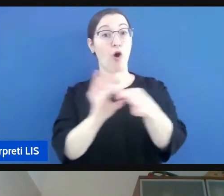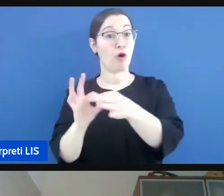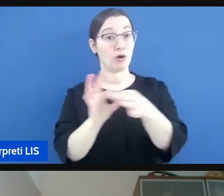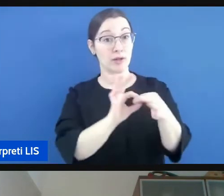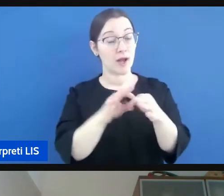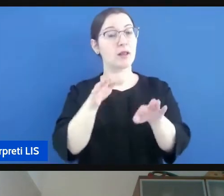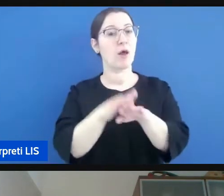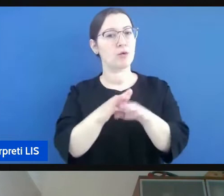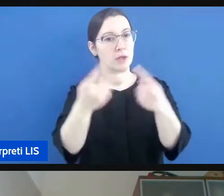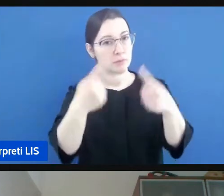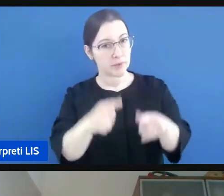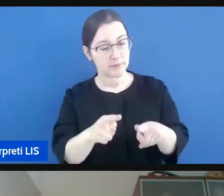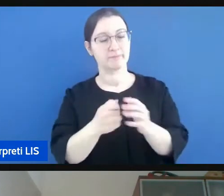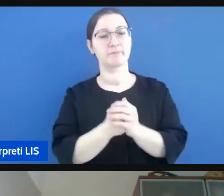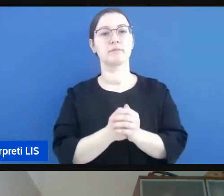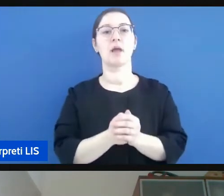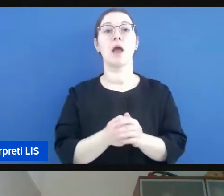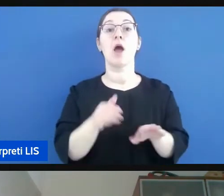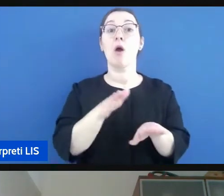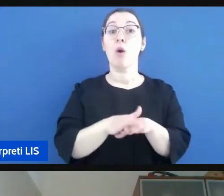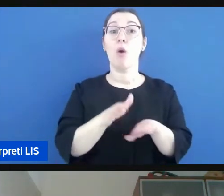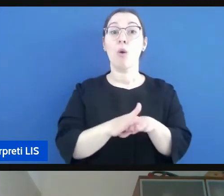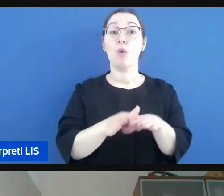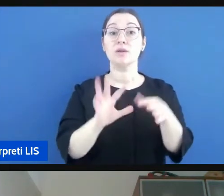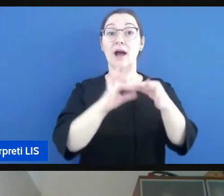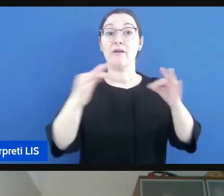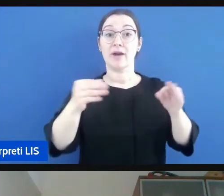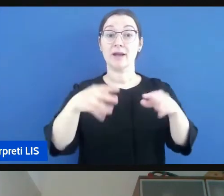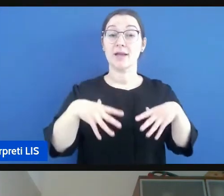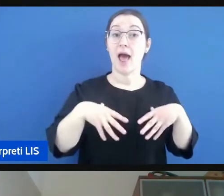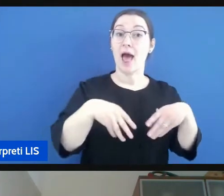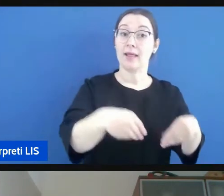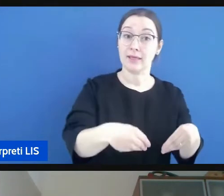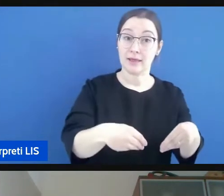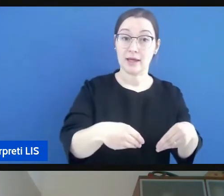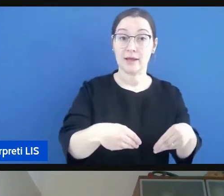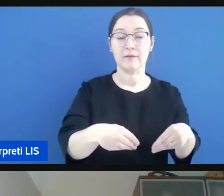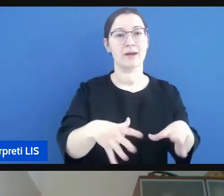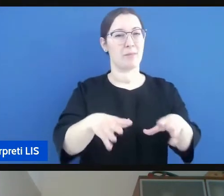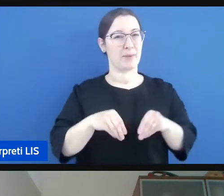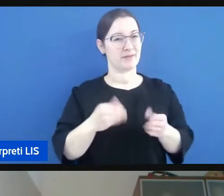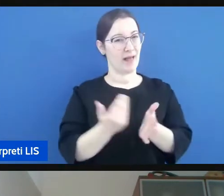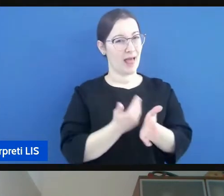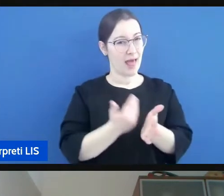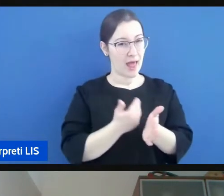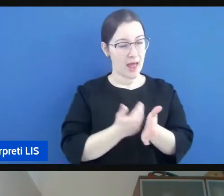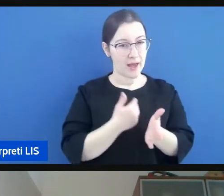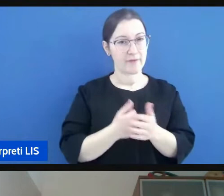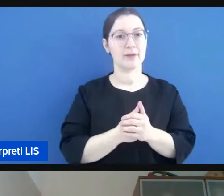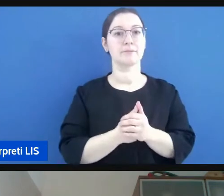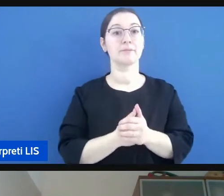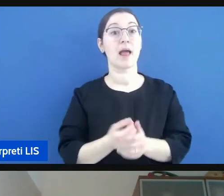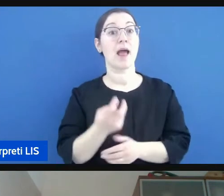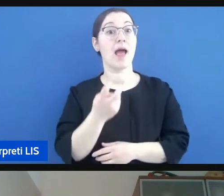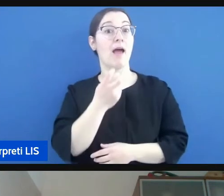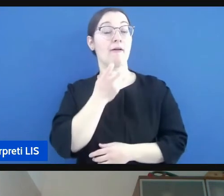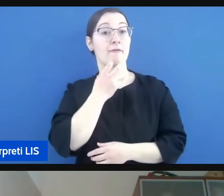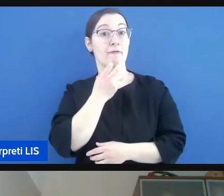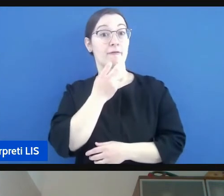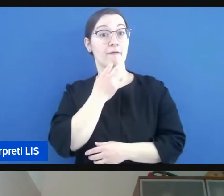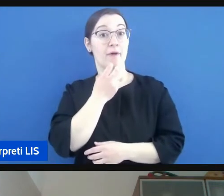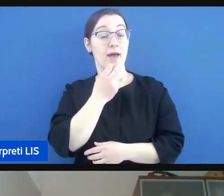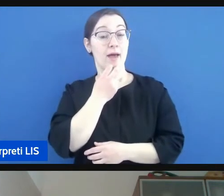frasi attive piuttosto che frasi passive il tempo indicativo forse è il più